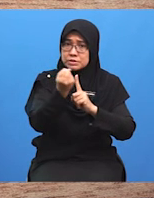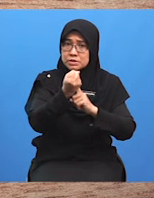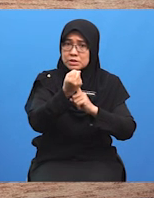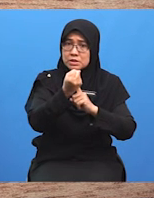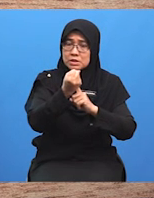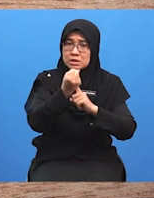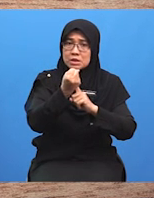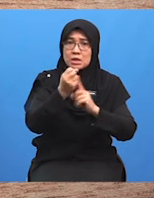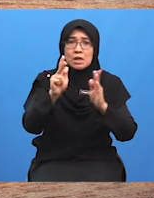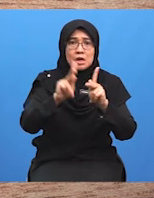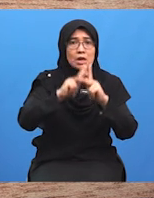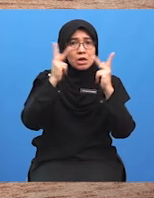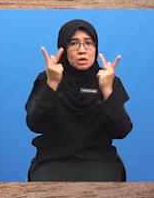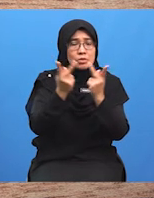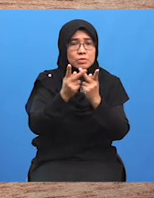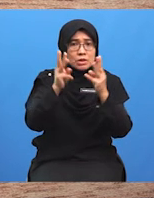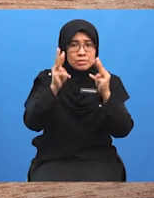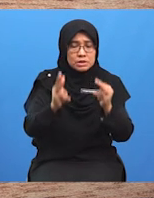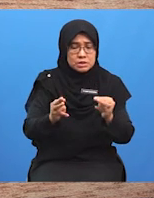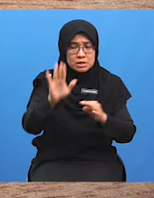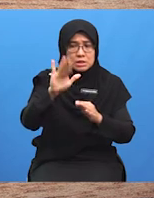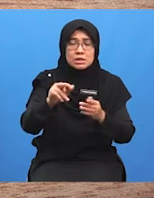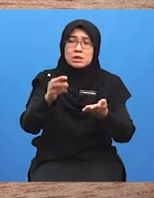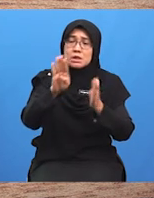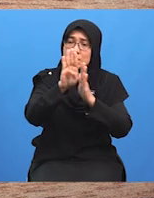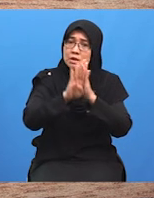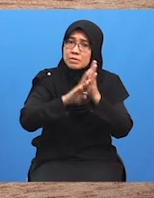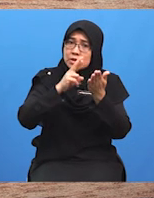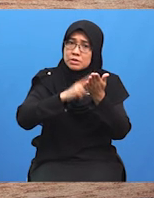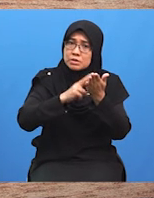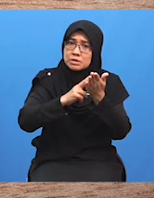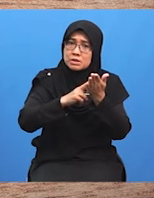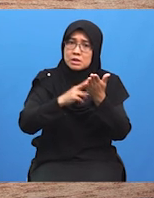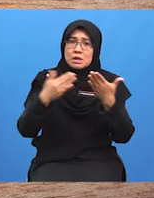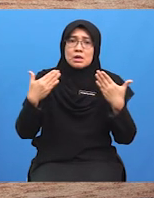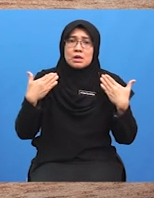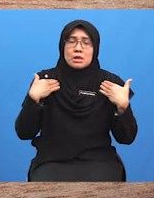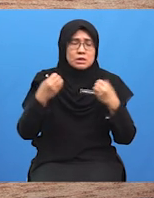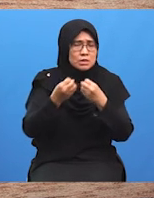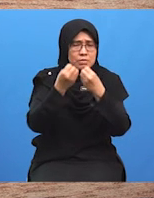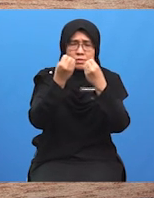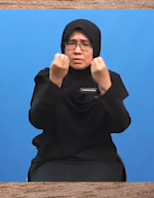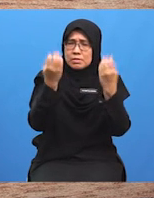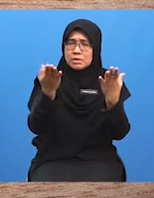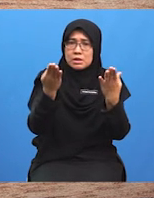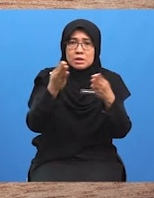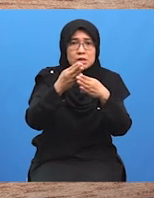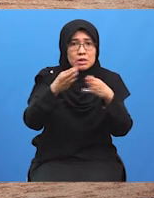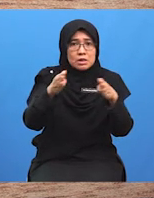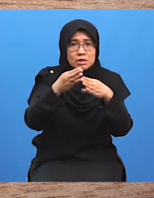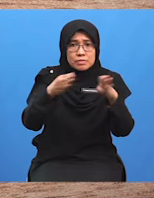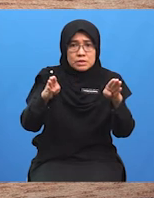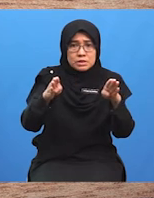kumpulan masyarakat yang berunding Mereka mempunyai pelbagai perbezaan Tetapi terikat untuk